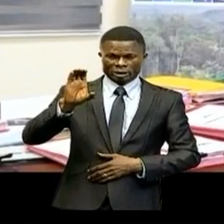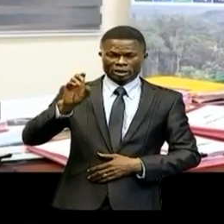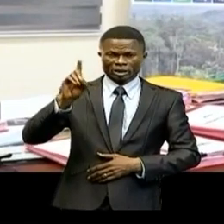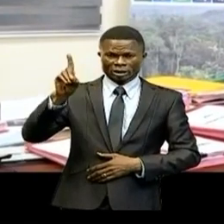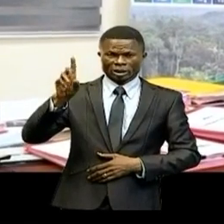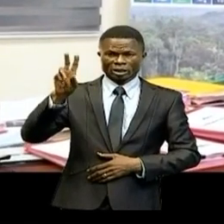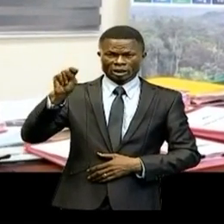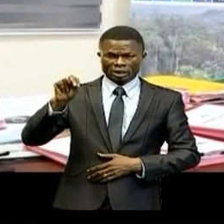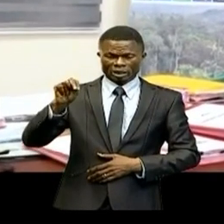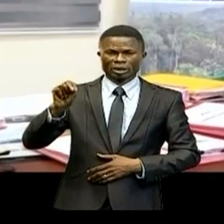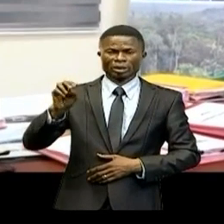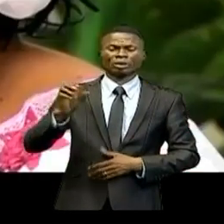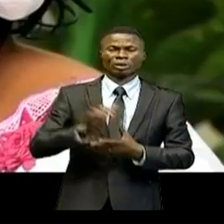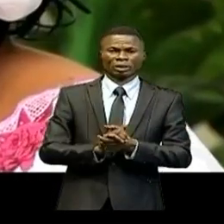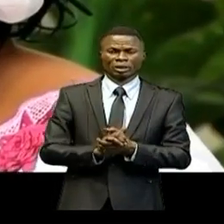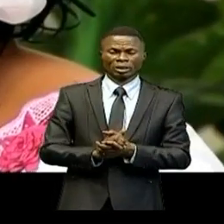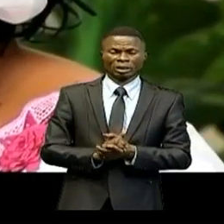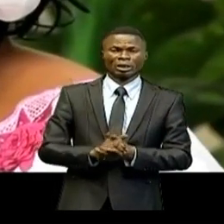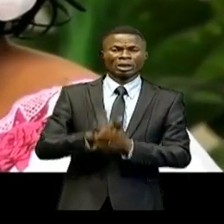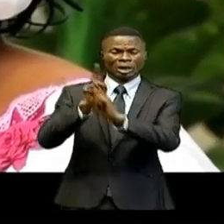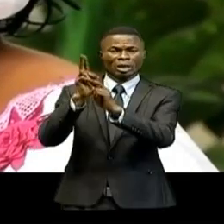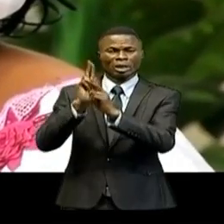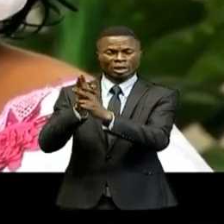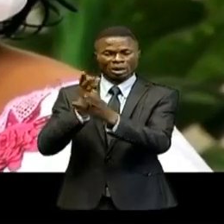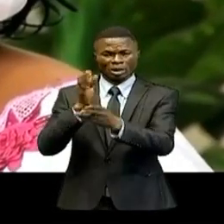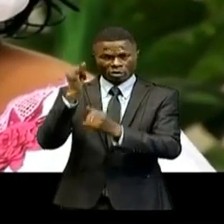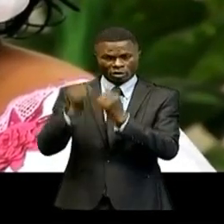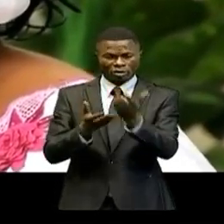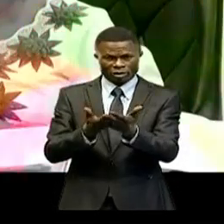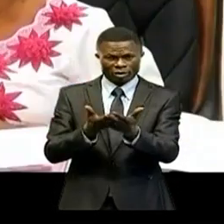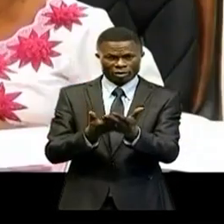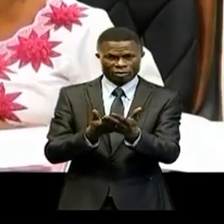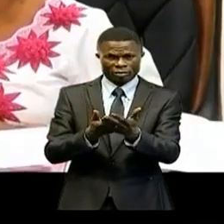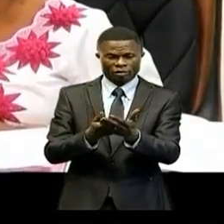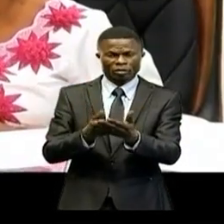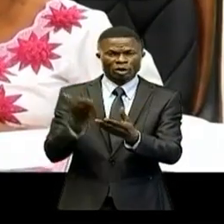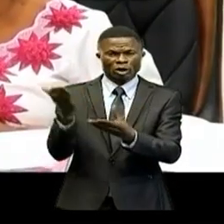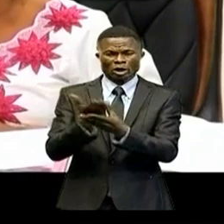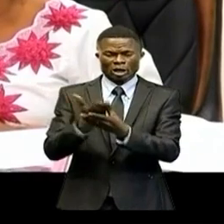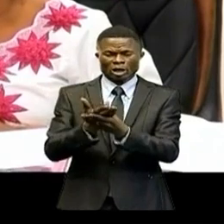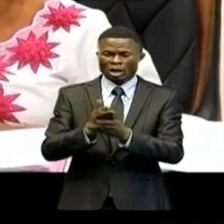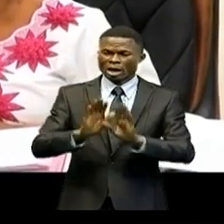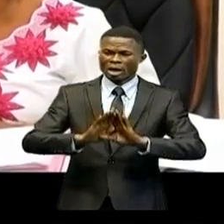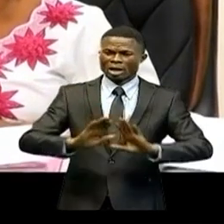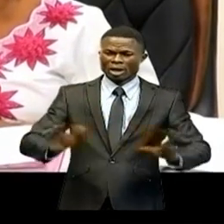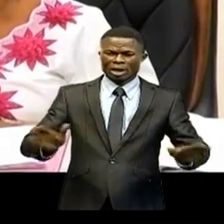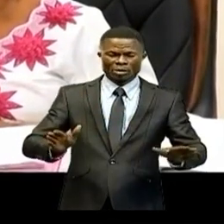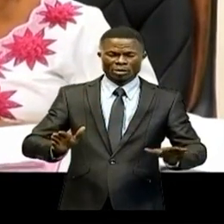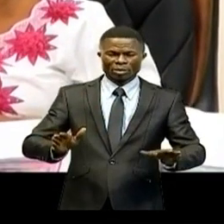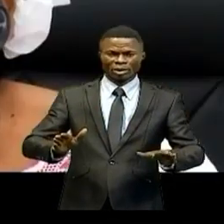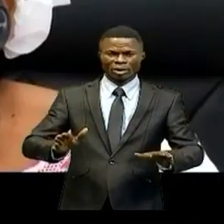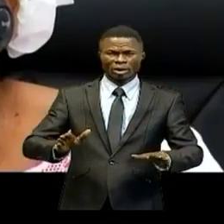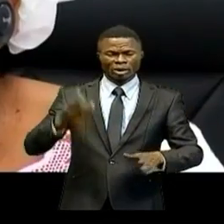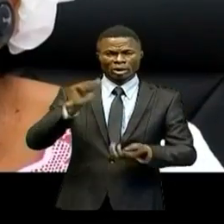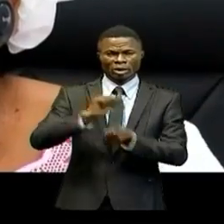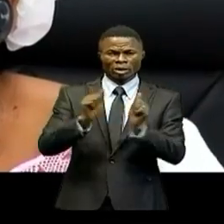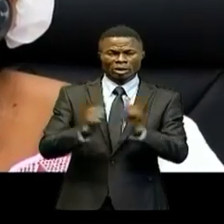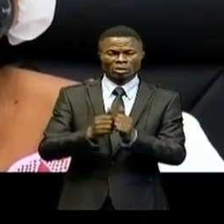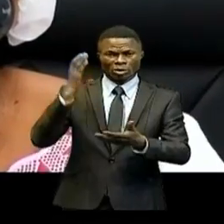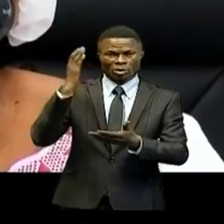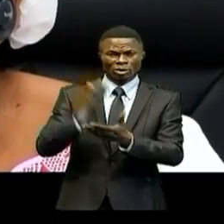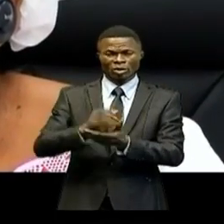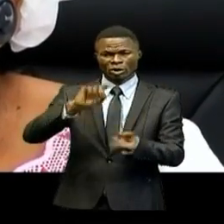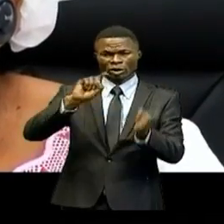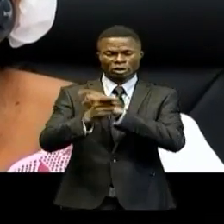Cette dernière est à la fois un outil de cadrage stratégique en matière de lutte contre les